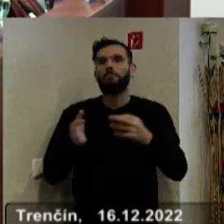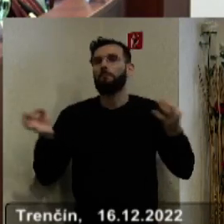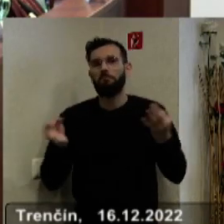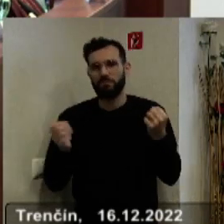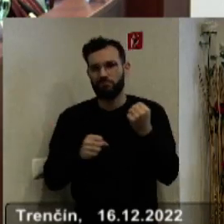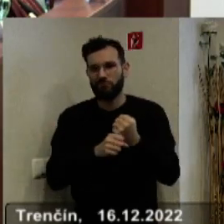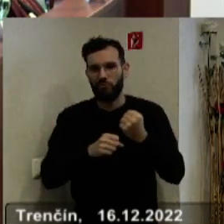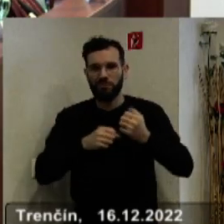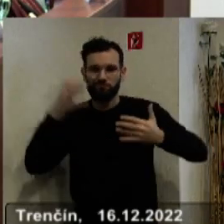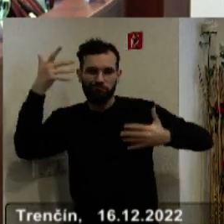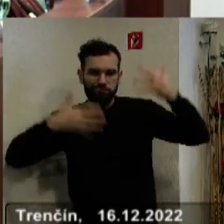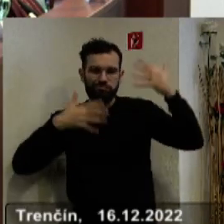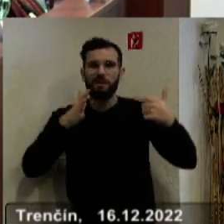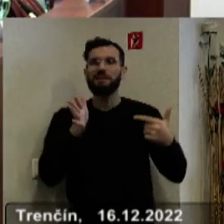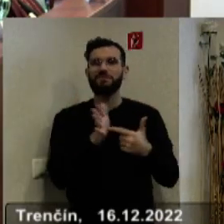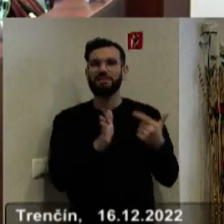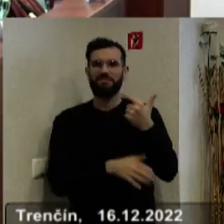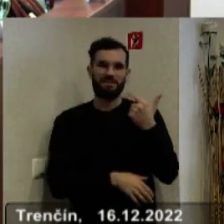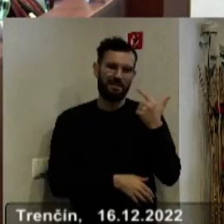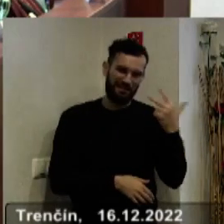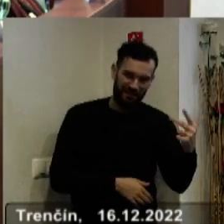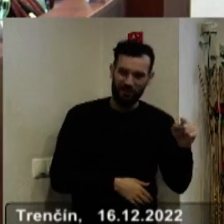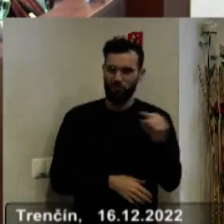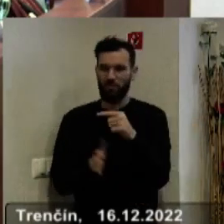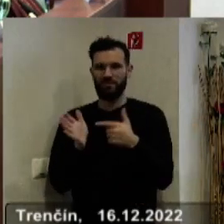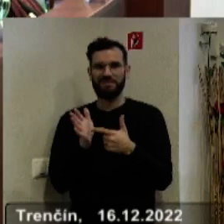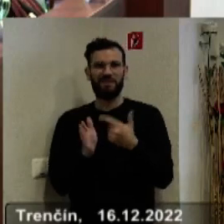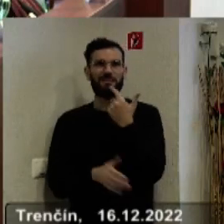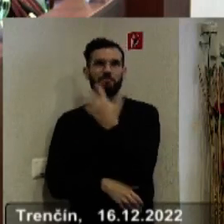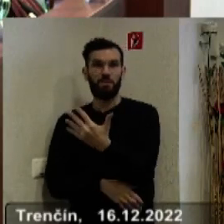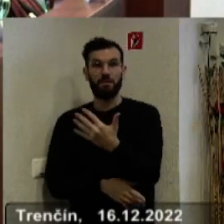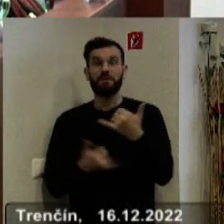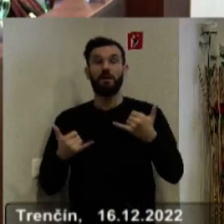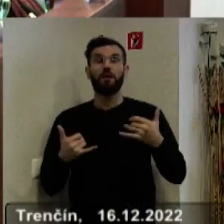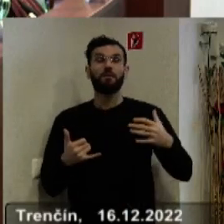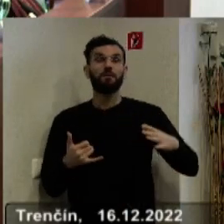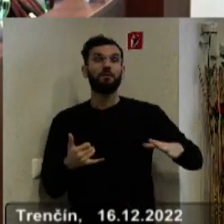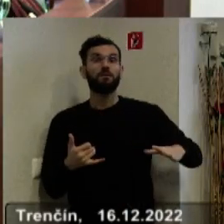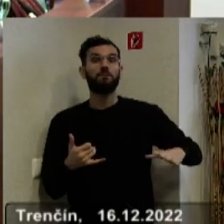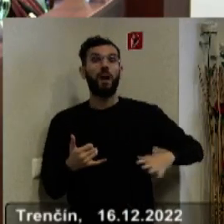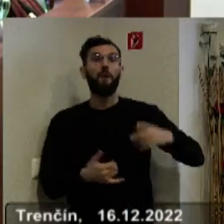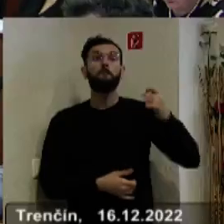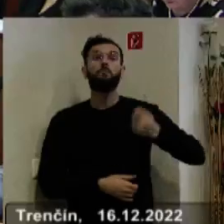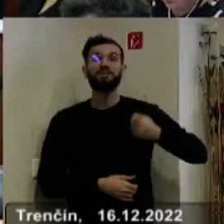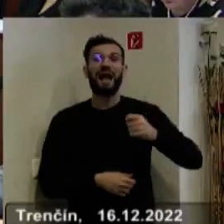rozpočtu na roky 2023-2025. Nech sa páči, pán poslanec Hábaník, predseda finančnej komisie.